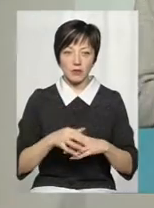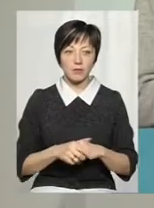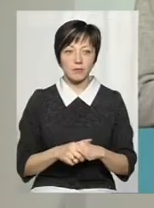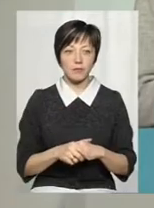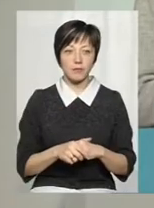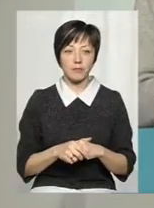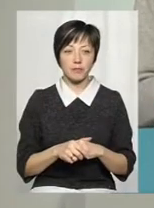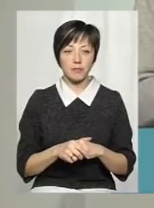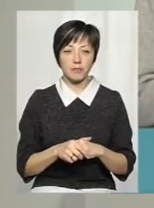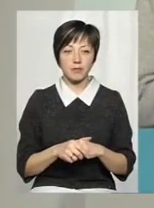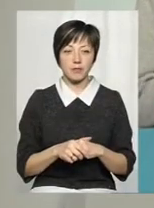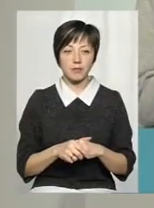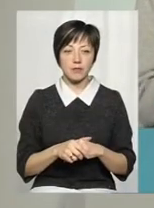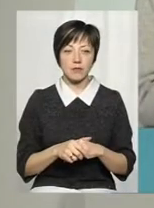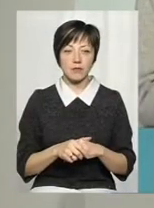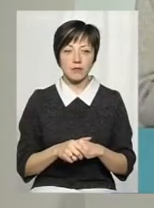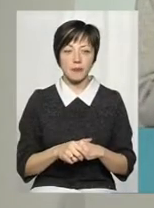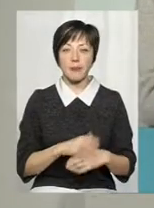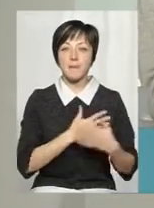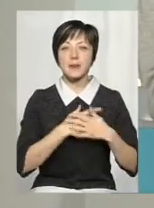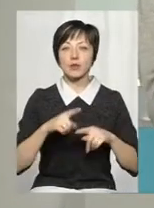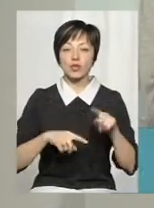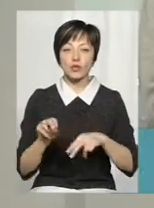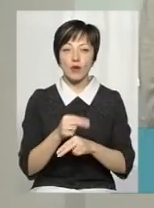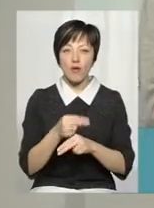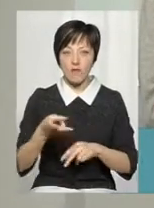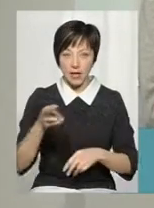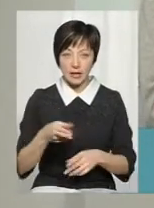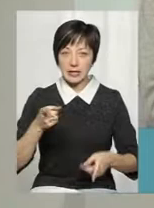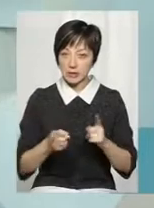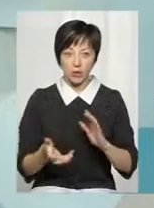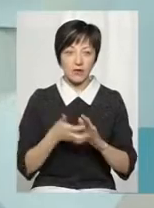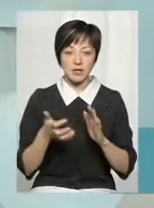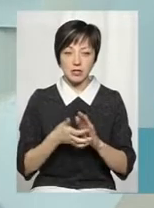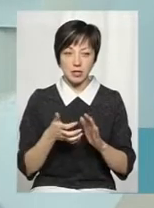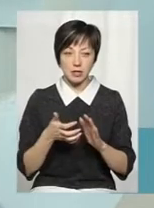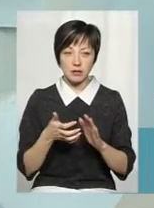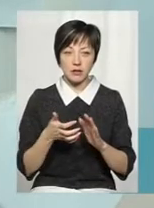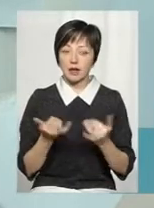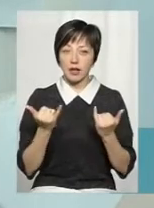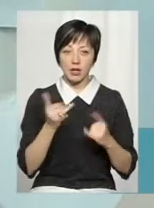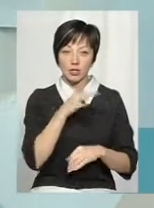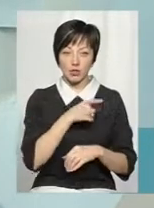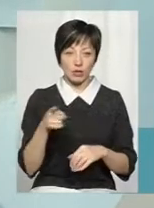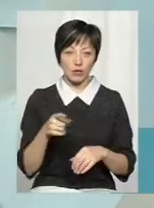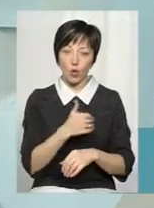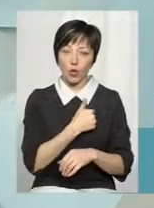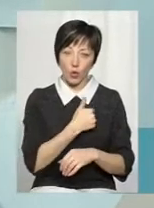Взагалі, на рахунок цього патріотичного виховання його дійсно не вистачає. На даний час, я